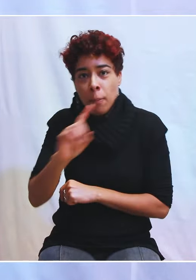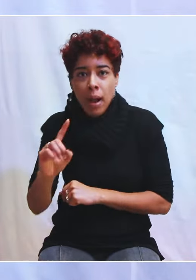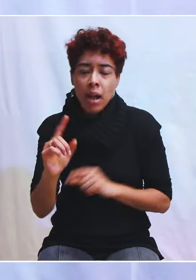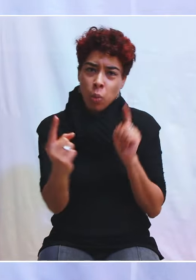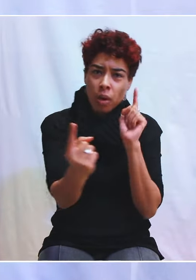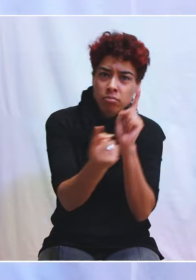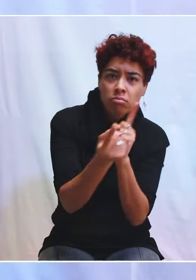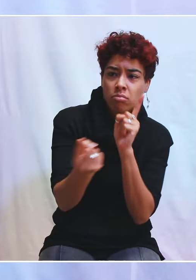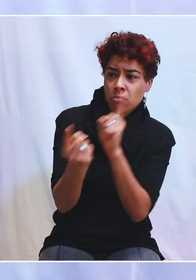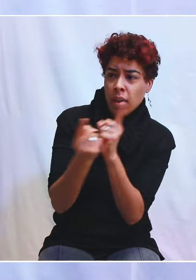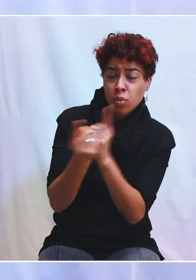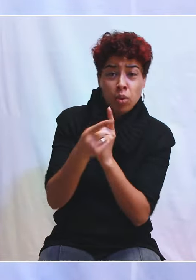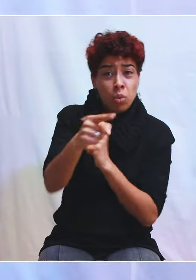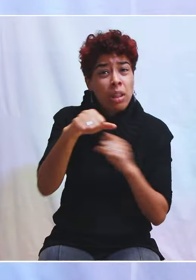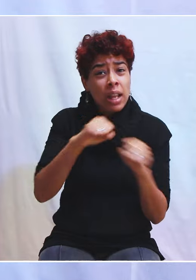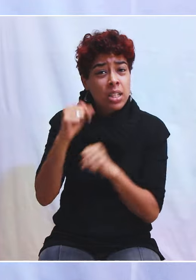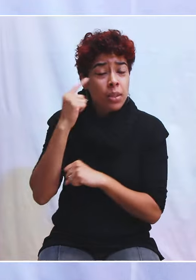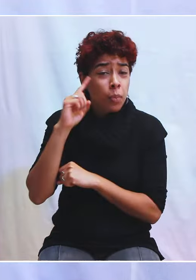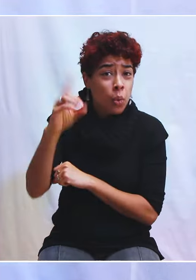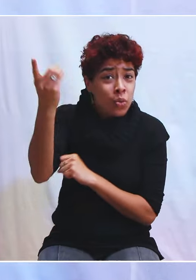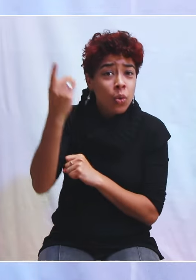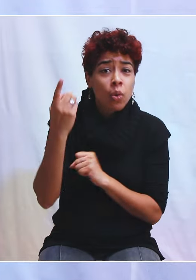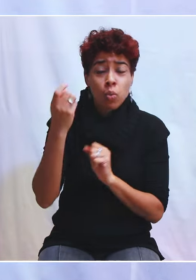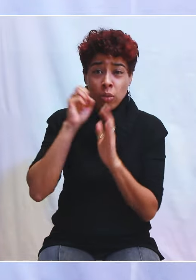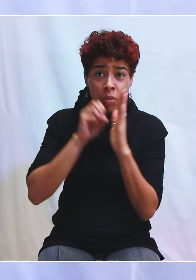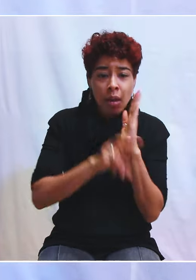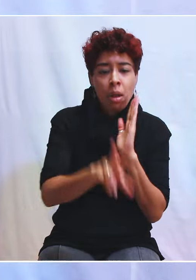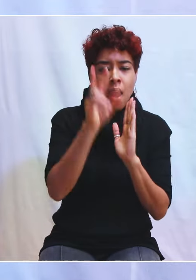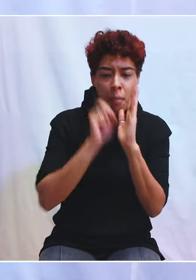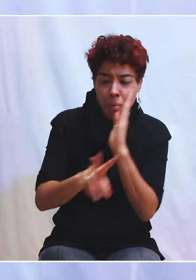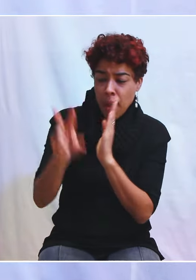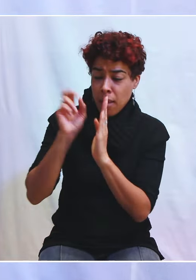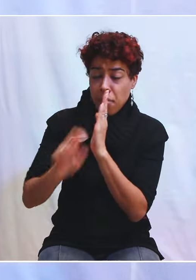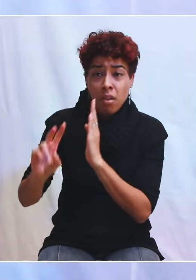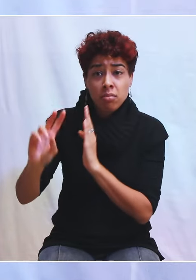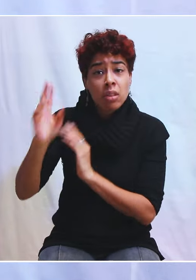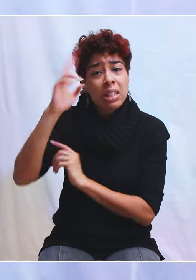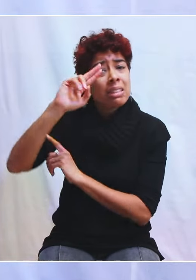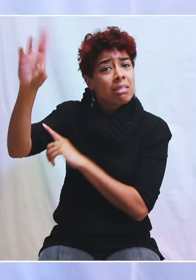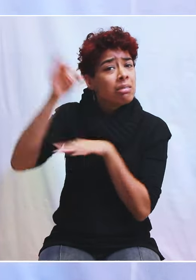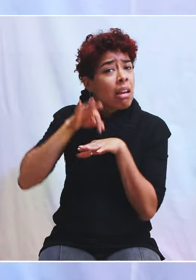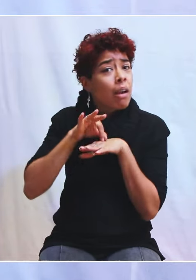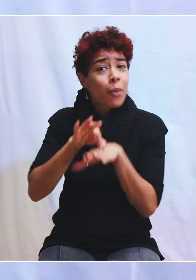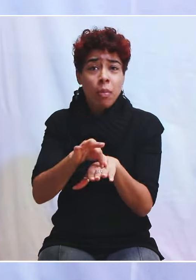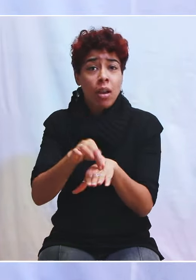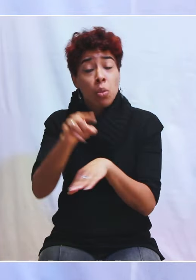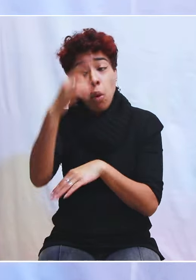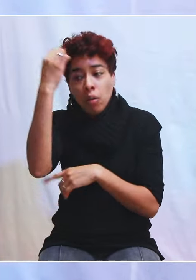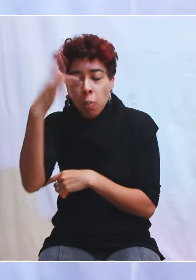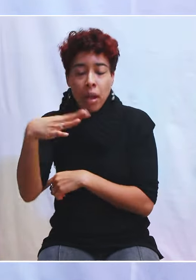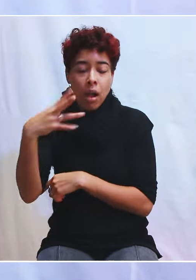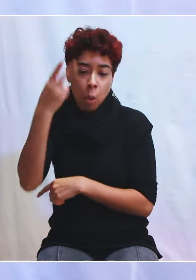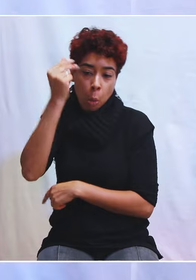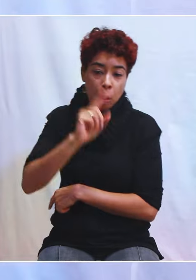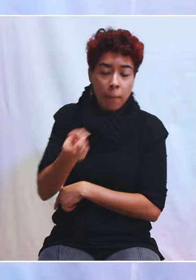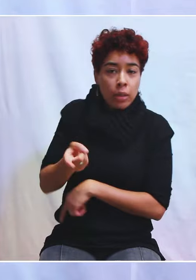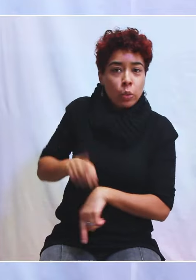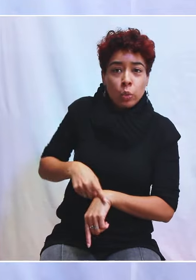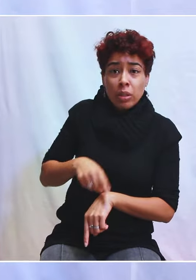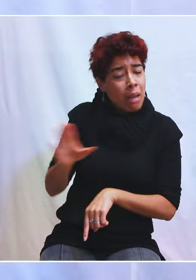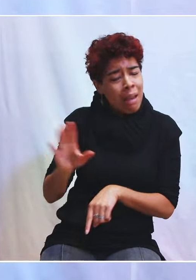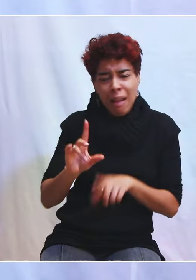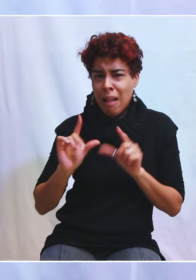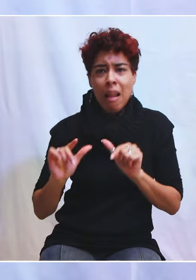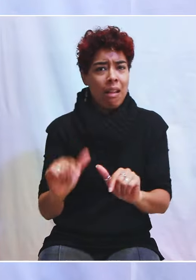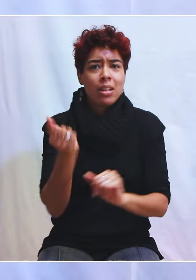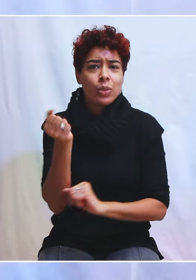pour Dieu, eh bien, à annoncer la parole de Dieu, le Seigneur t'accompagne par des miracles que tu ne peux pas comprendre aujourd'hui, mais qui vont t'accompagner de